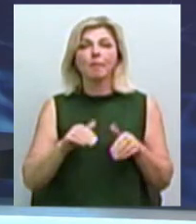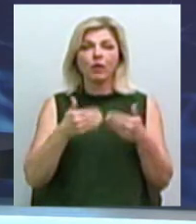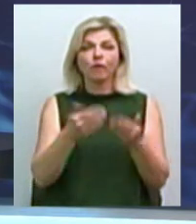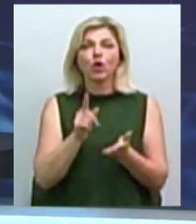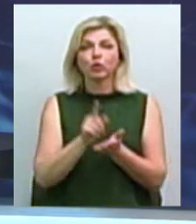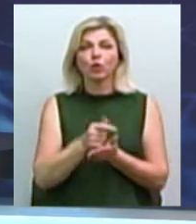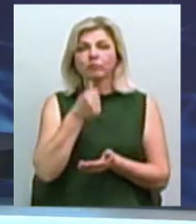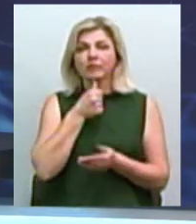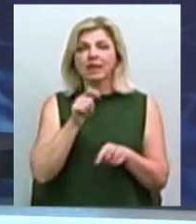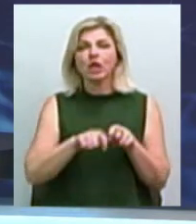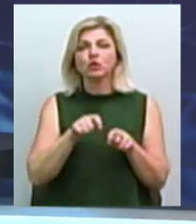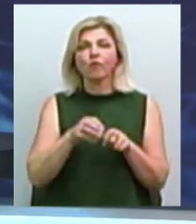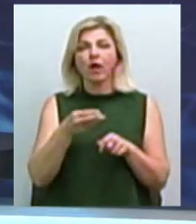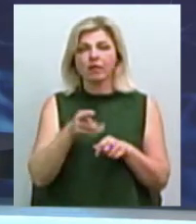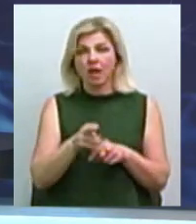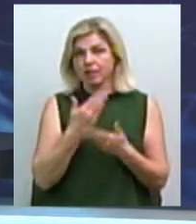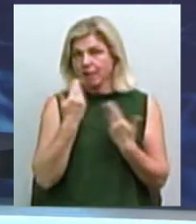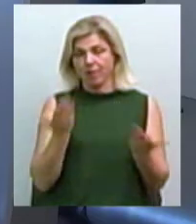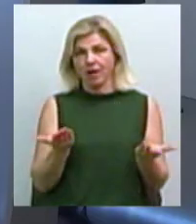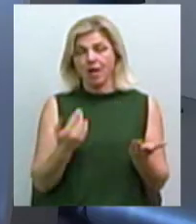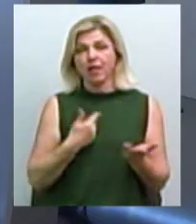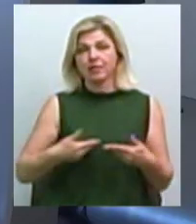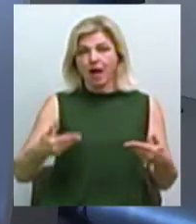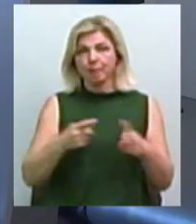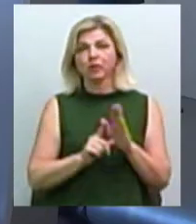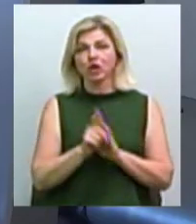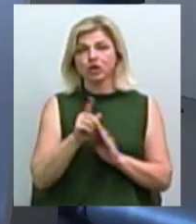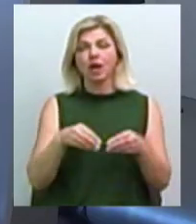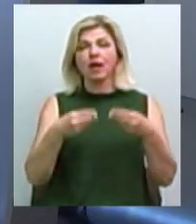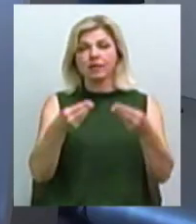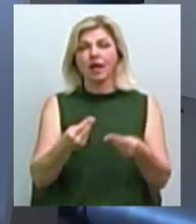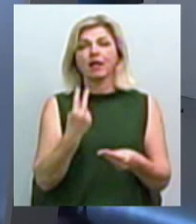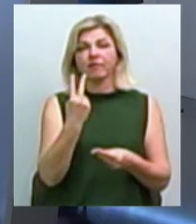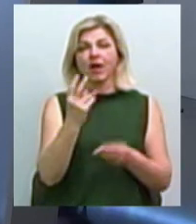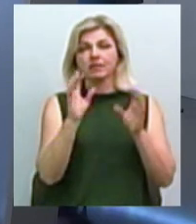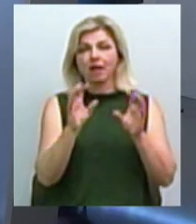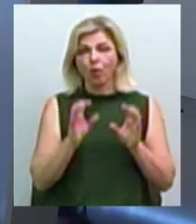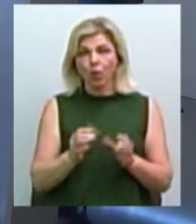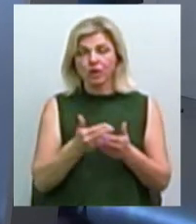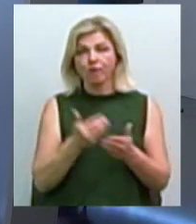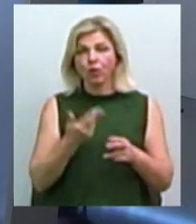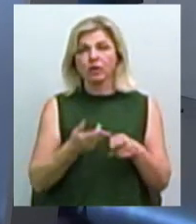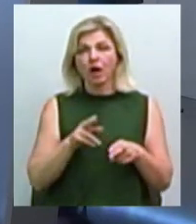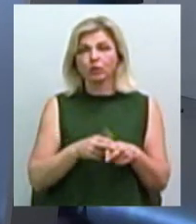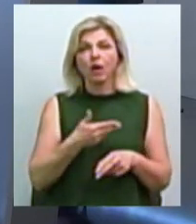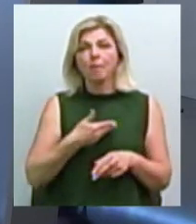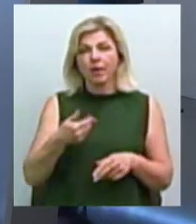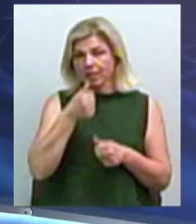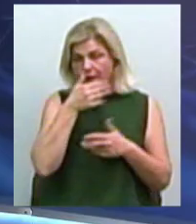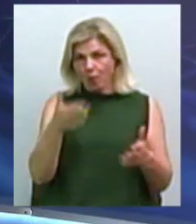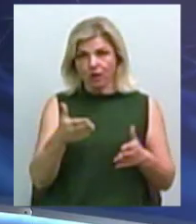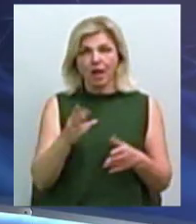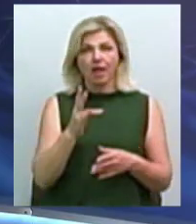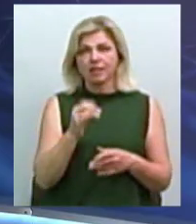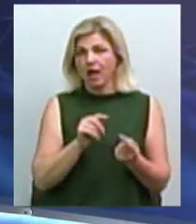тестування. Тестування немає, і нам спочатку подали ці два закони, на які ми не могли не відреагувати.